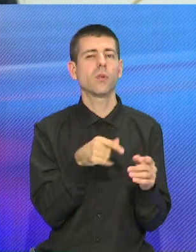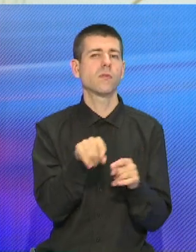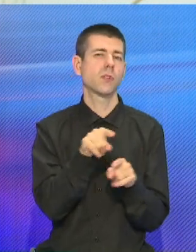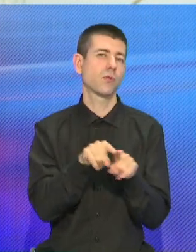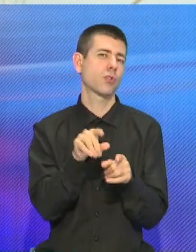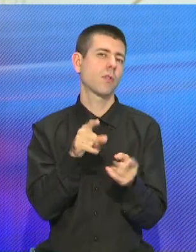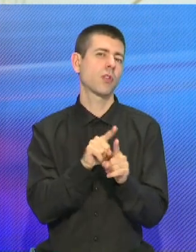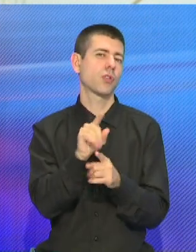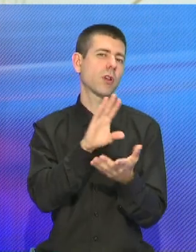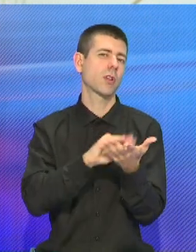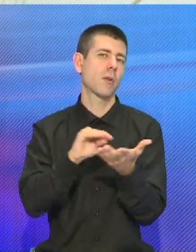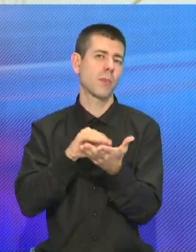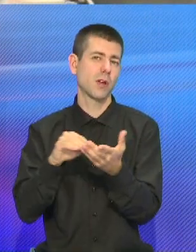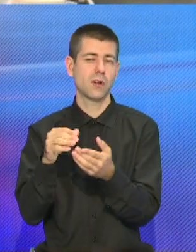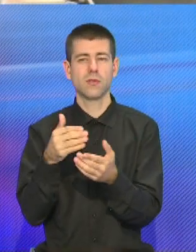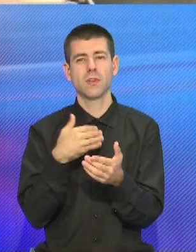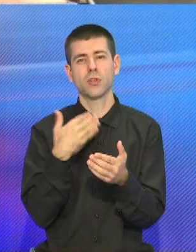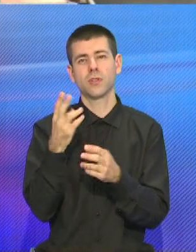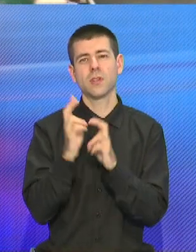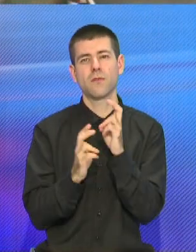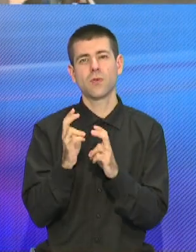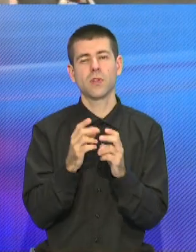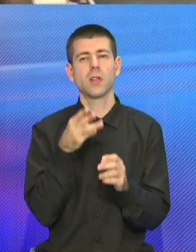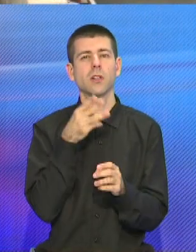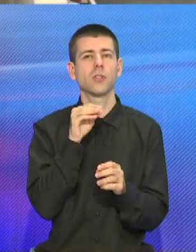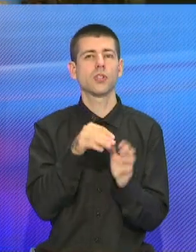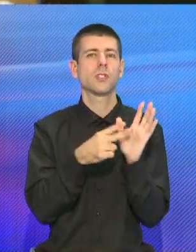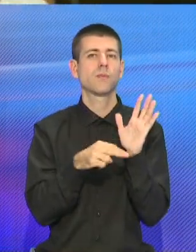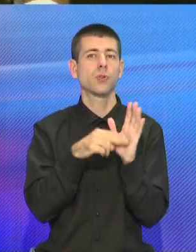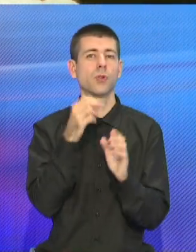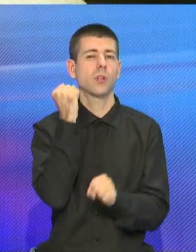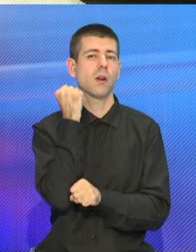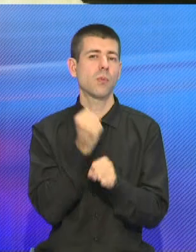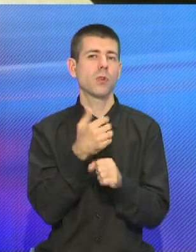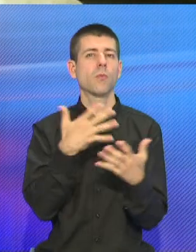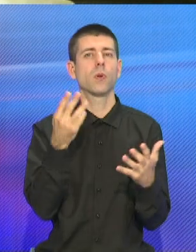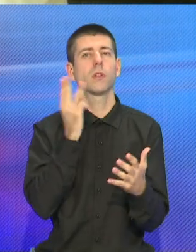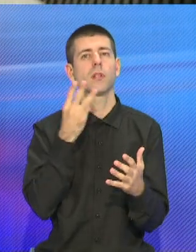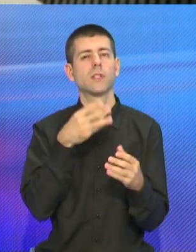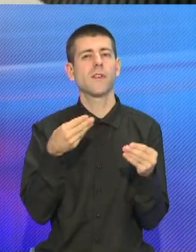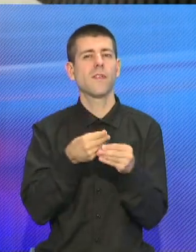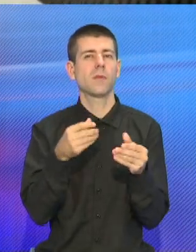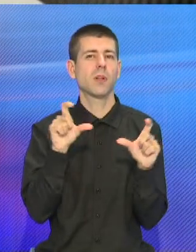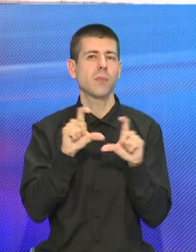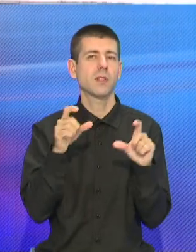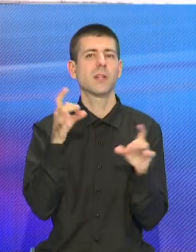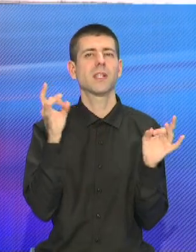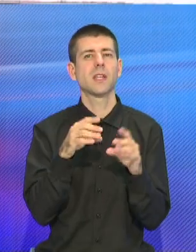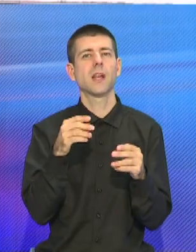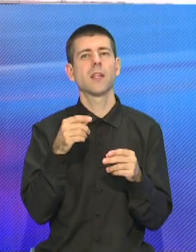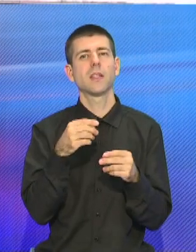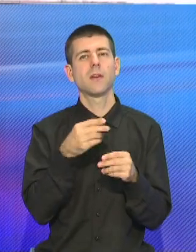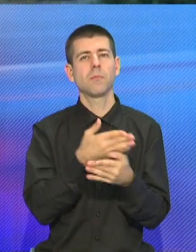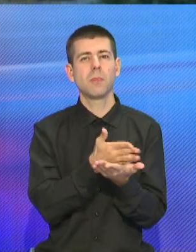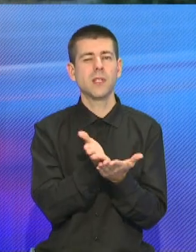начинают ее делать. Нет, поэтому спокойно отношусь. 3 700 сотрудников, более 30 фирменных магазинов, ресторанный бизнес и